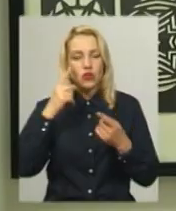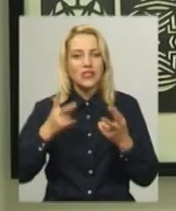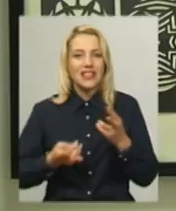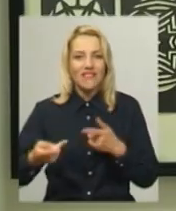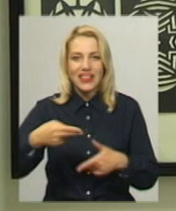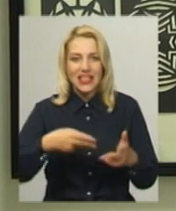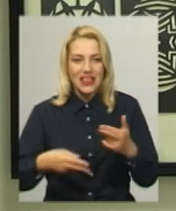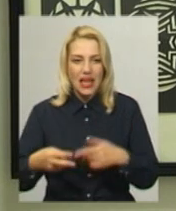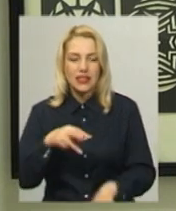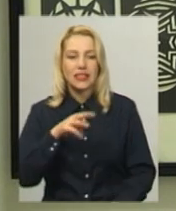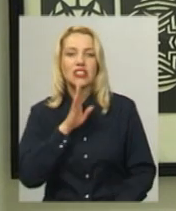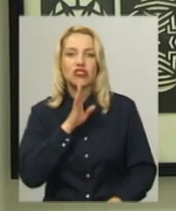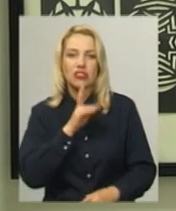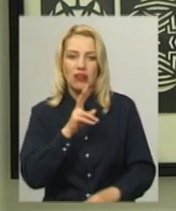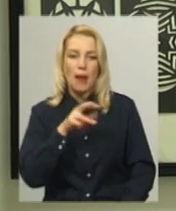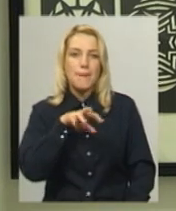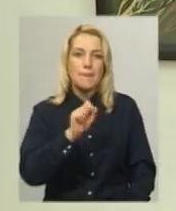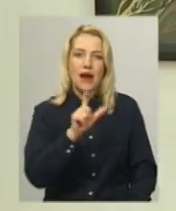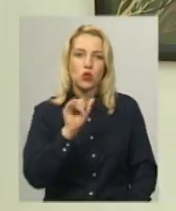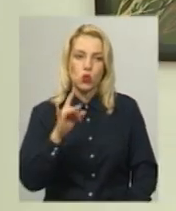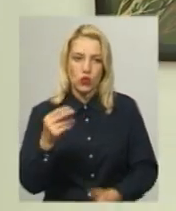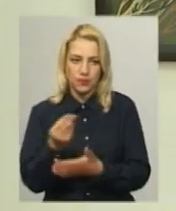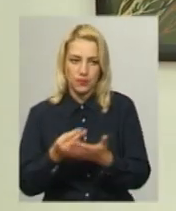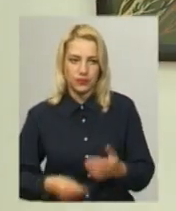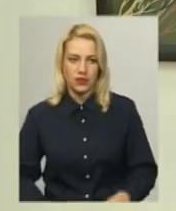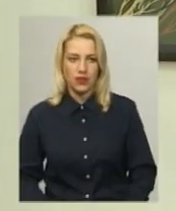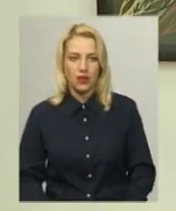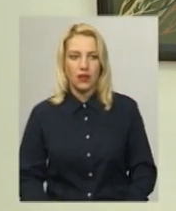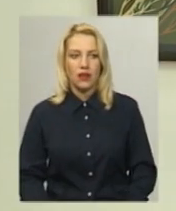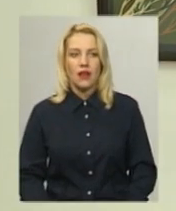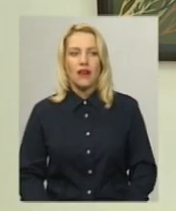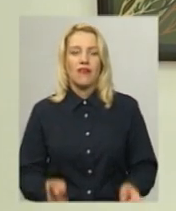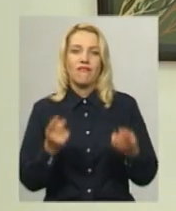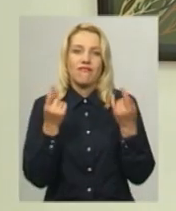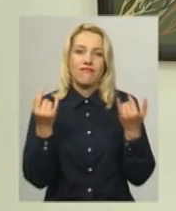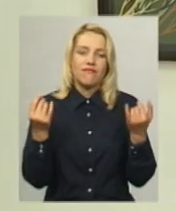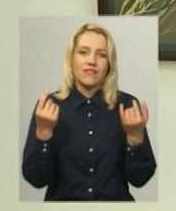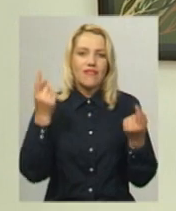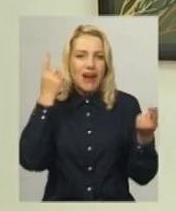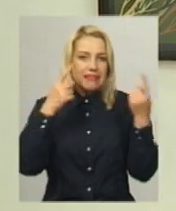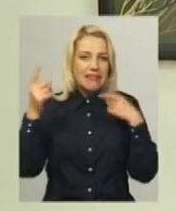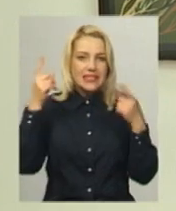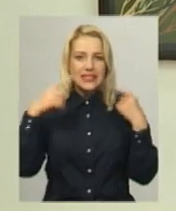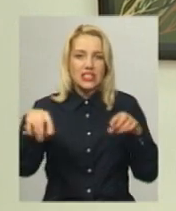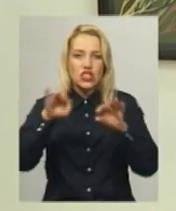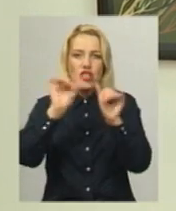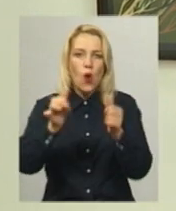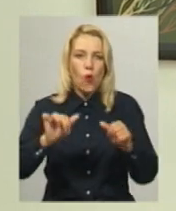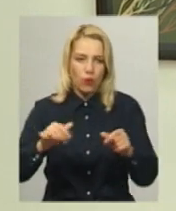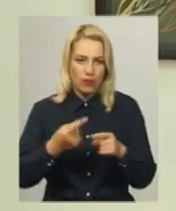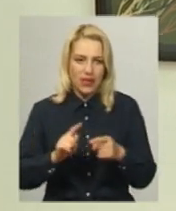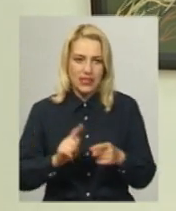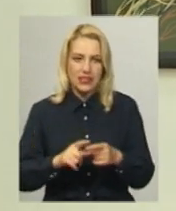Хоча займалася вона і живописом, і графікою. Фантастичні образи, відчеркнені в старовинних